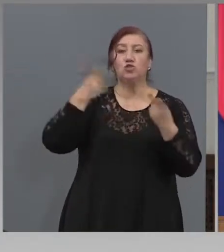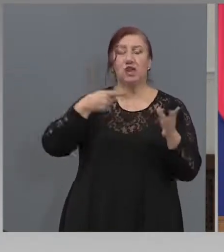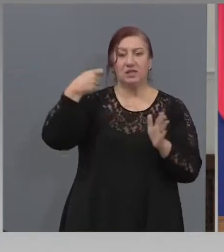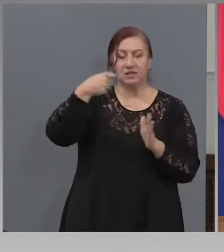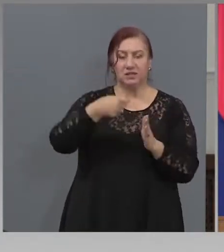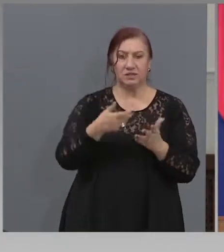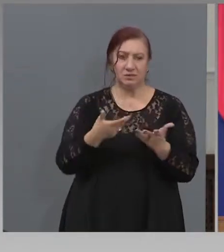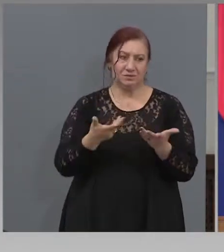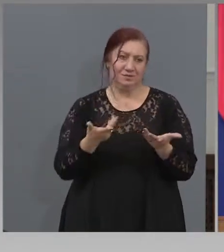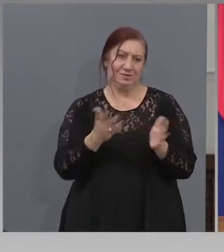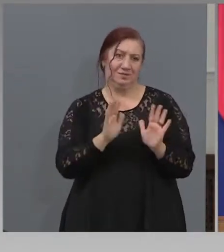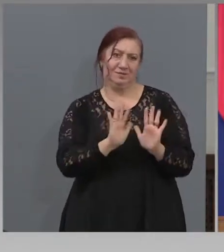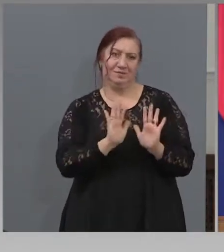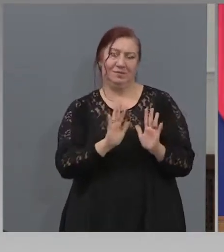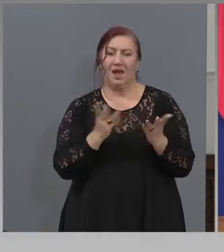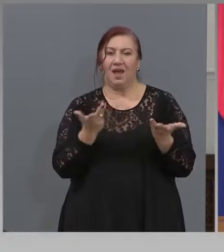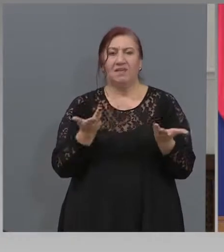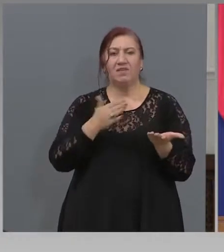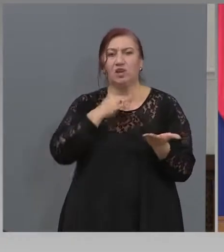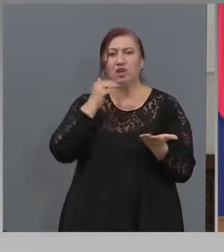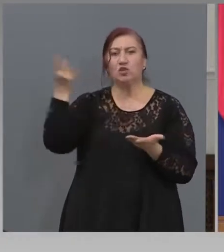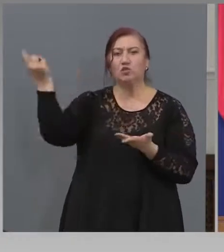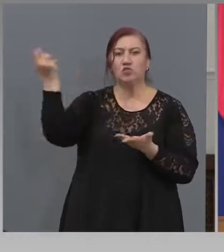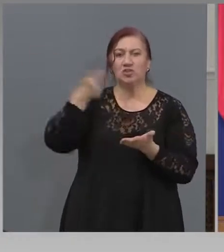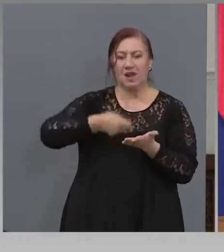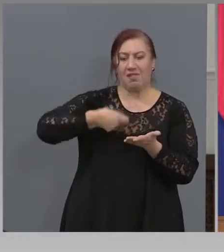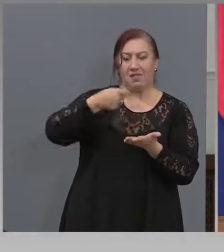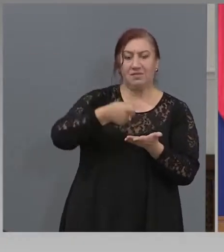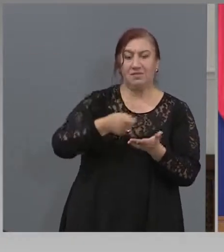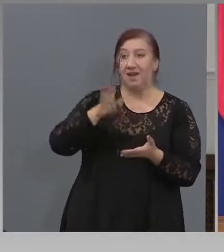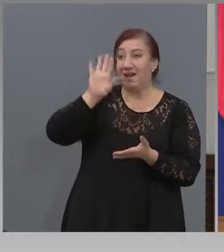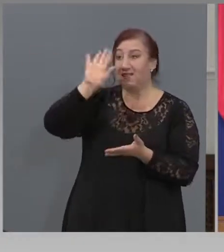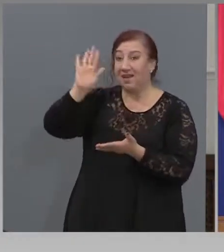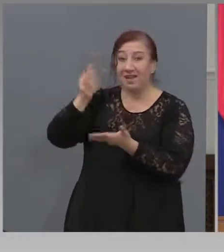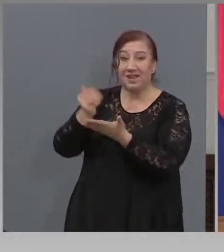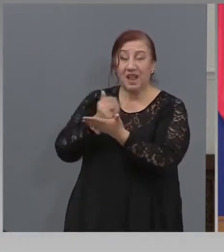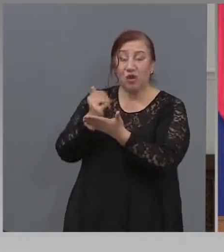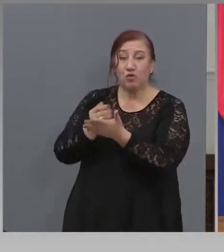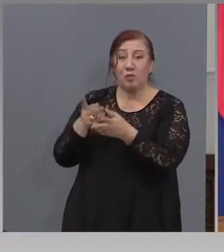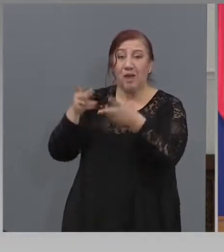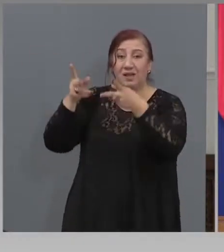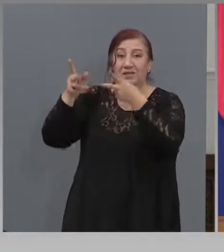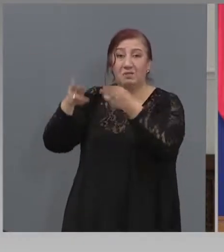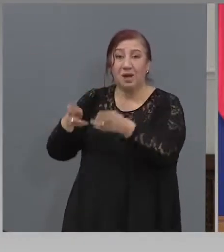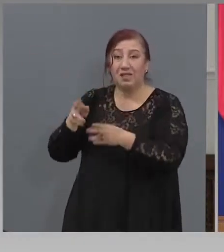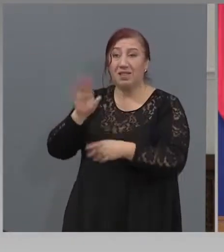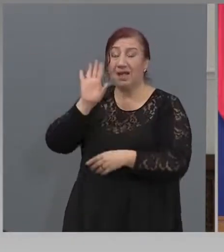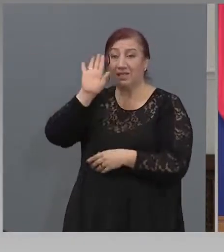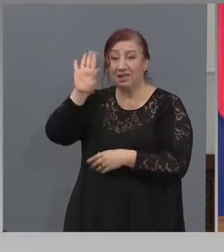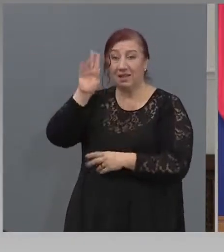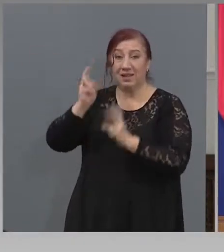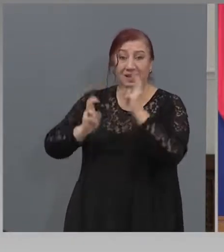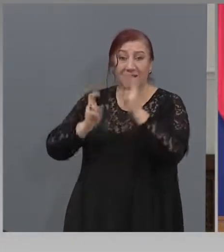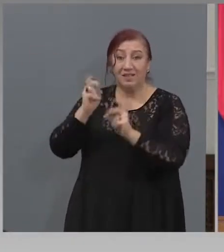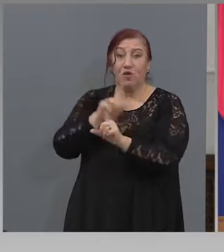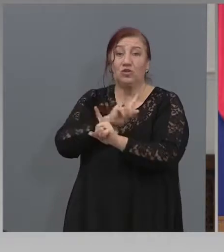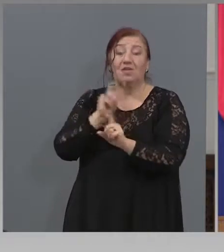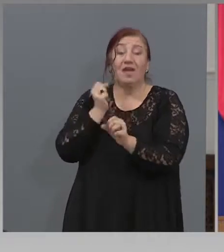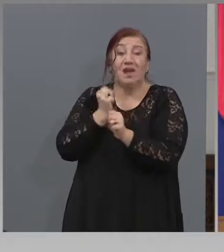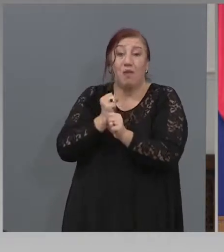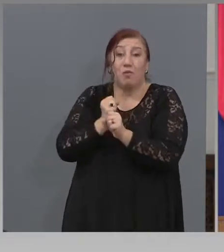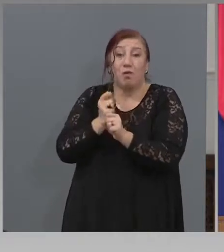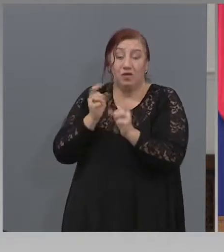като техната економика е спрял? Те не могат да пуснат техните си заводи, за кои инвестиции говорите. Не